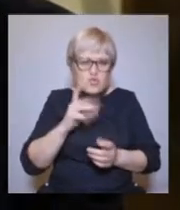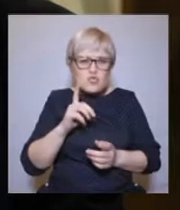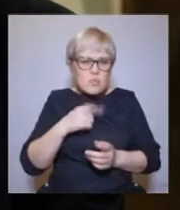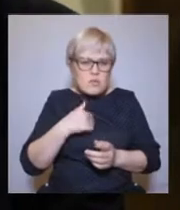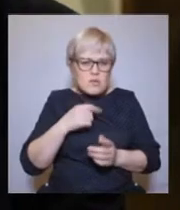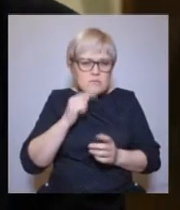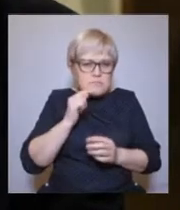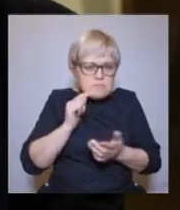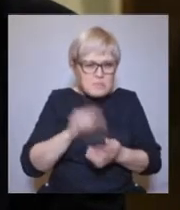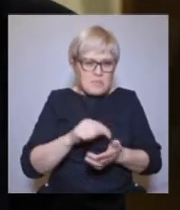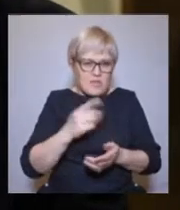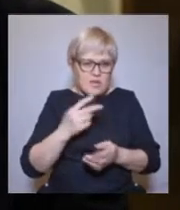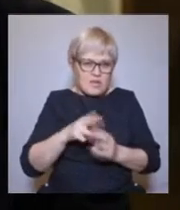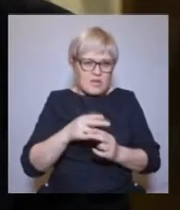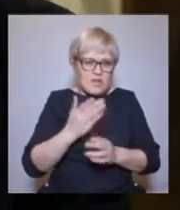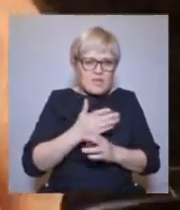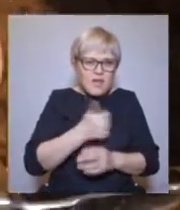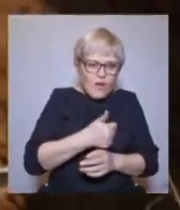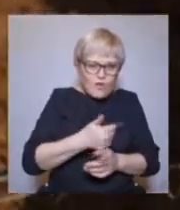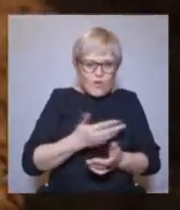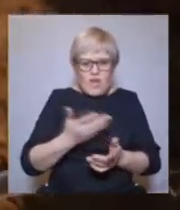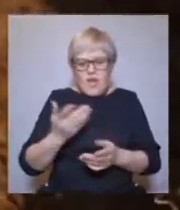уже расчистили, конечно, это потрясение было.